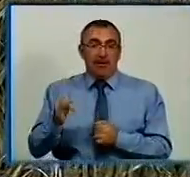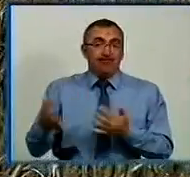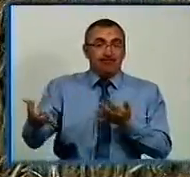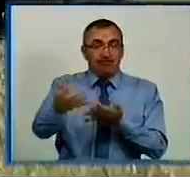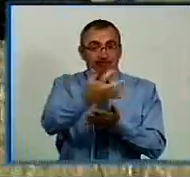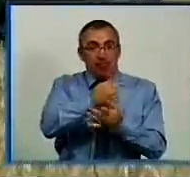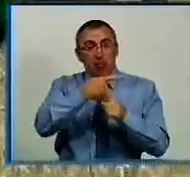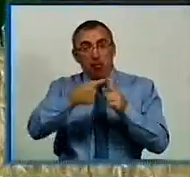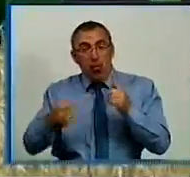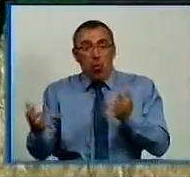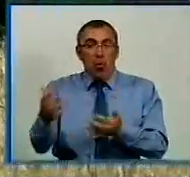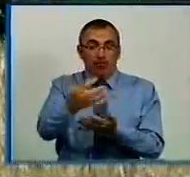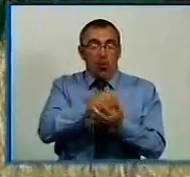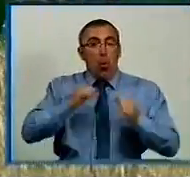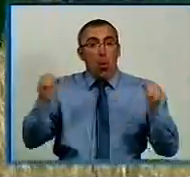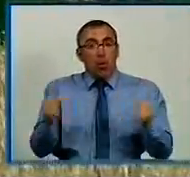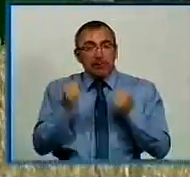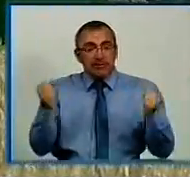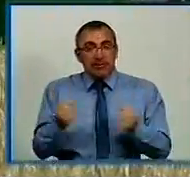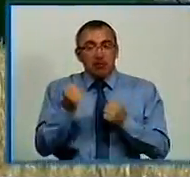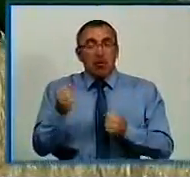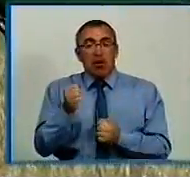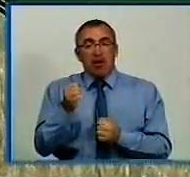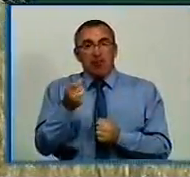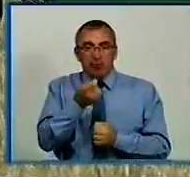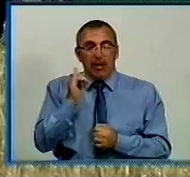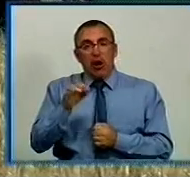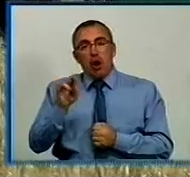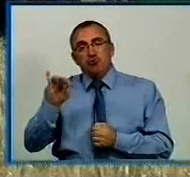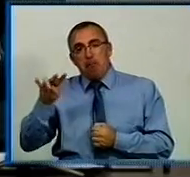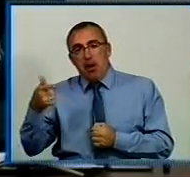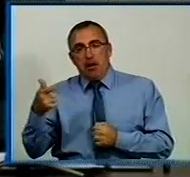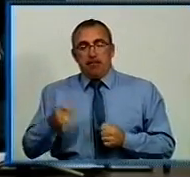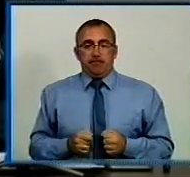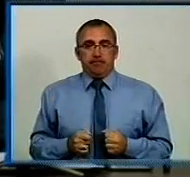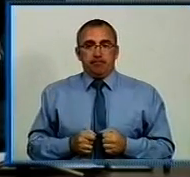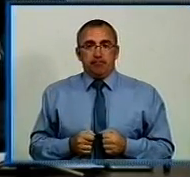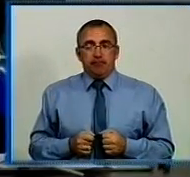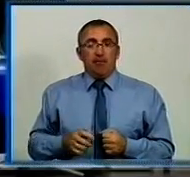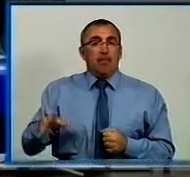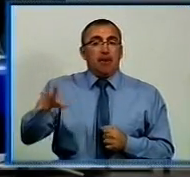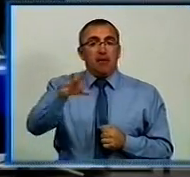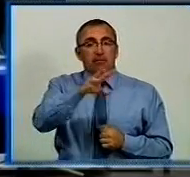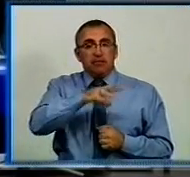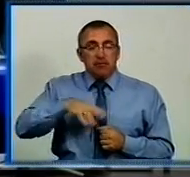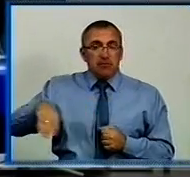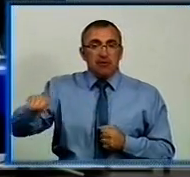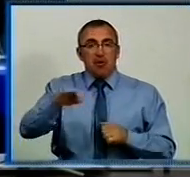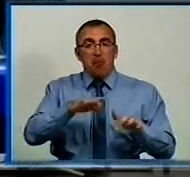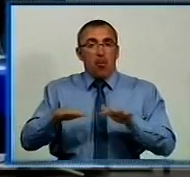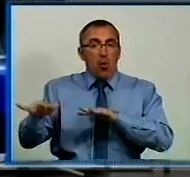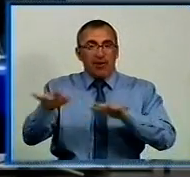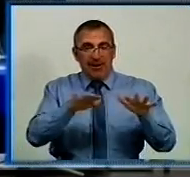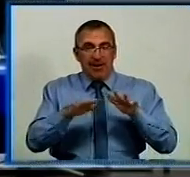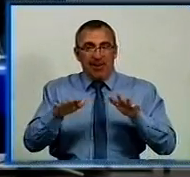половину посівів озими пшениці та ярого ячменю. Питаю всі події всіх аграріїв,